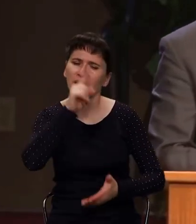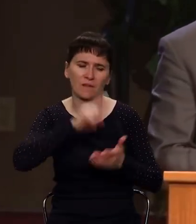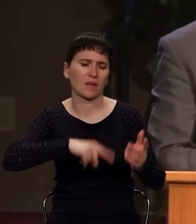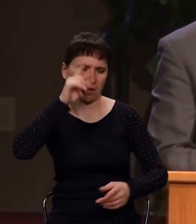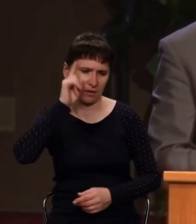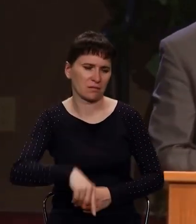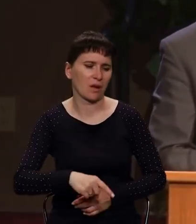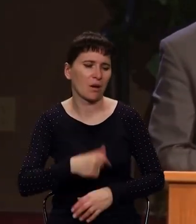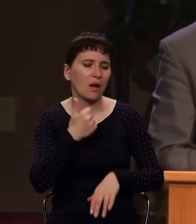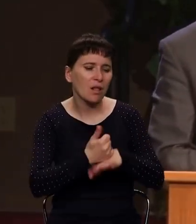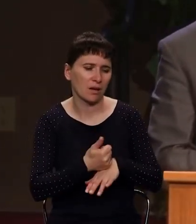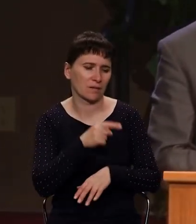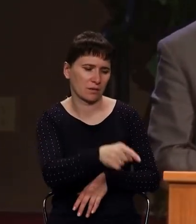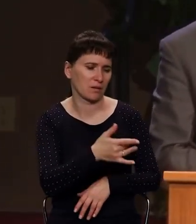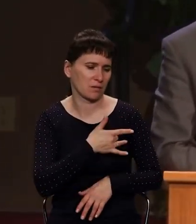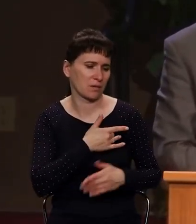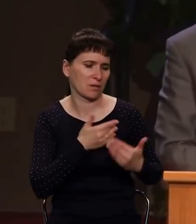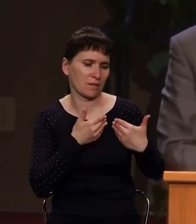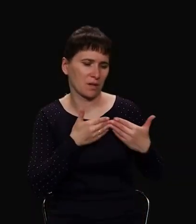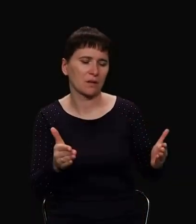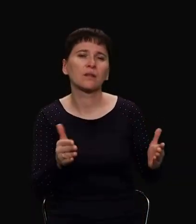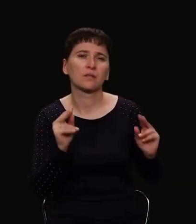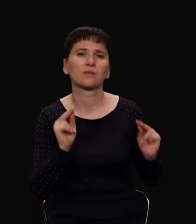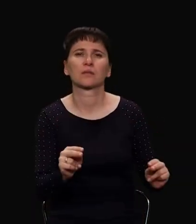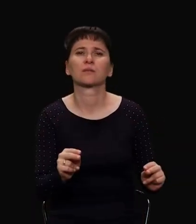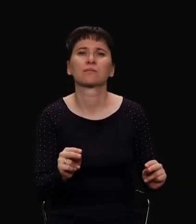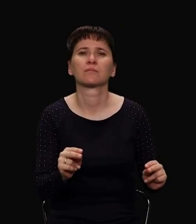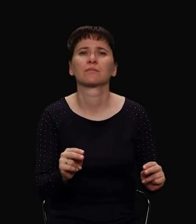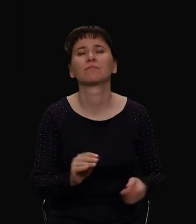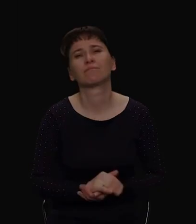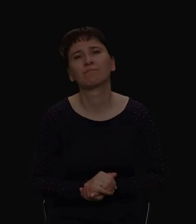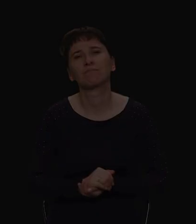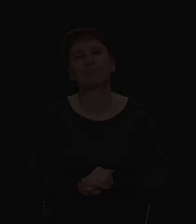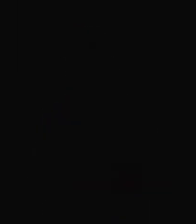Богу, открытое, честное сердце. и Продолжение следует...